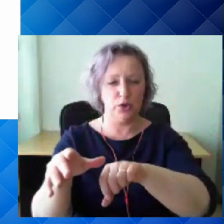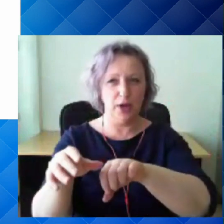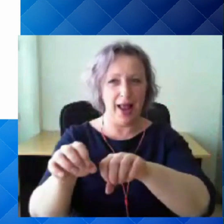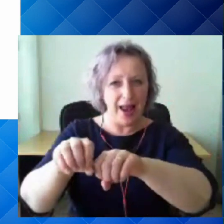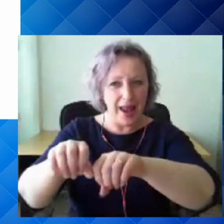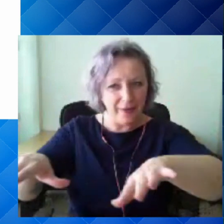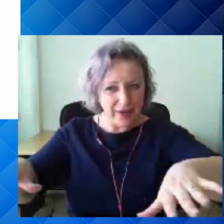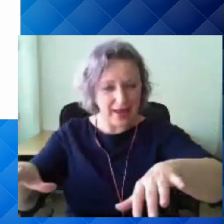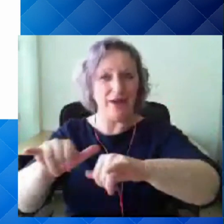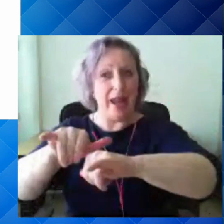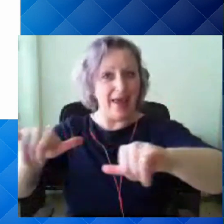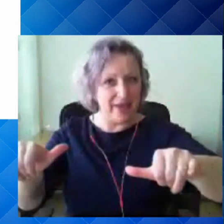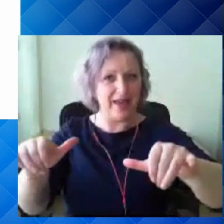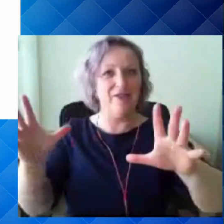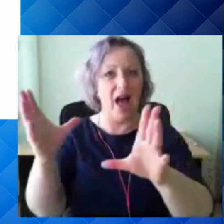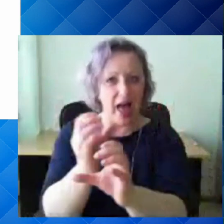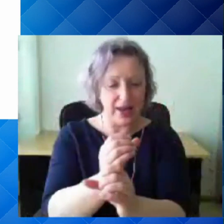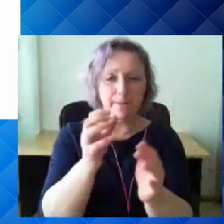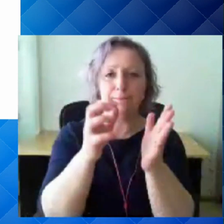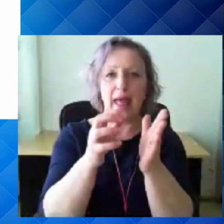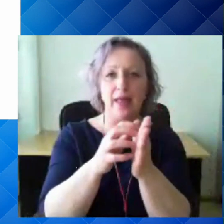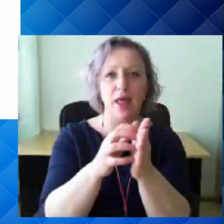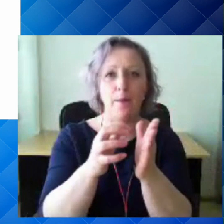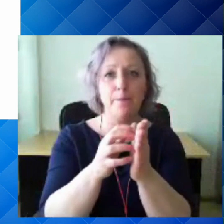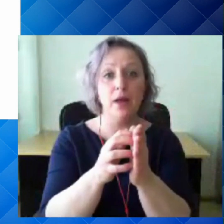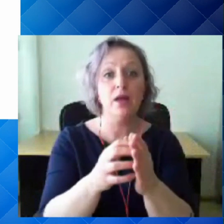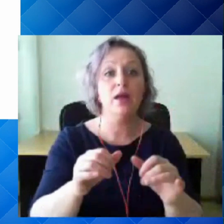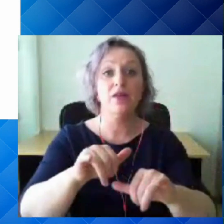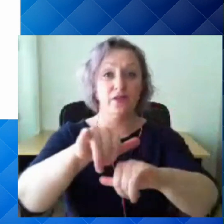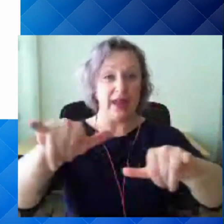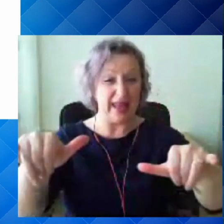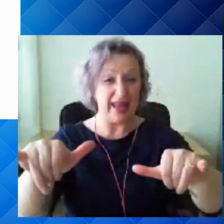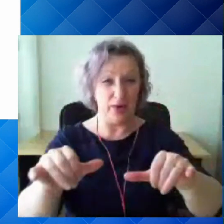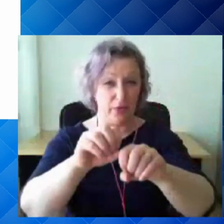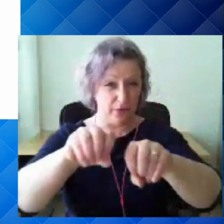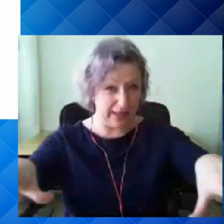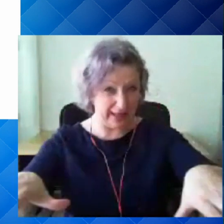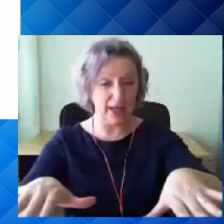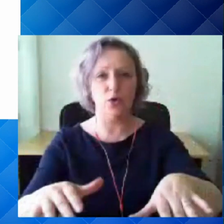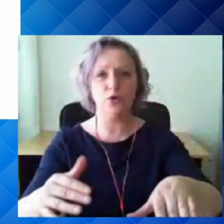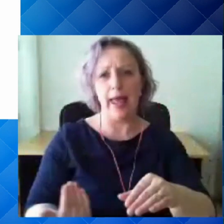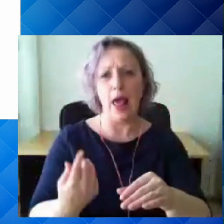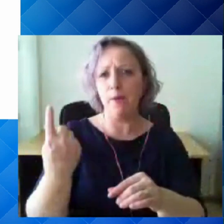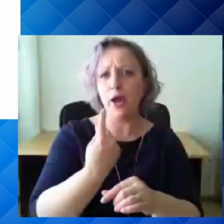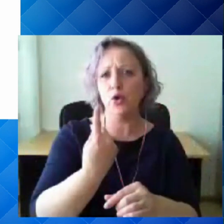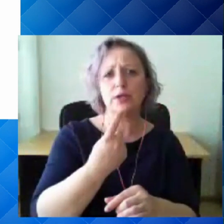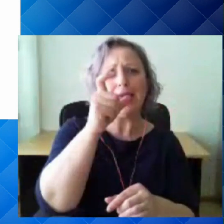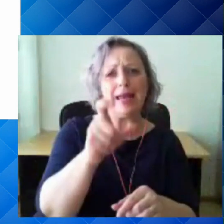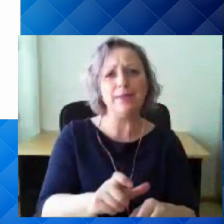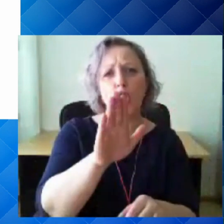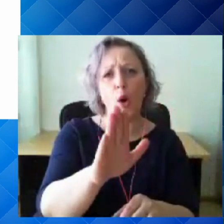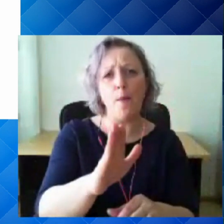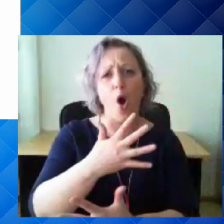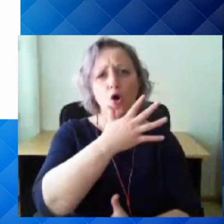väheneb. aga mis see tähendab, see tähendab seda, et viirus elab ainult inimorganismis ja